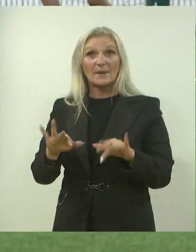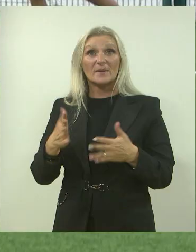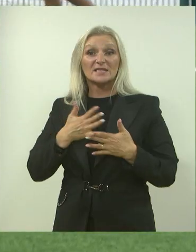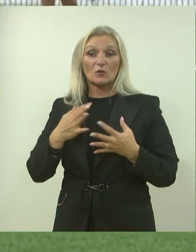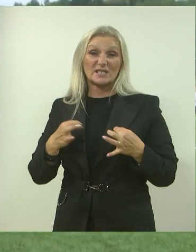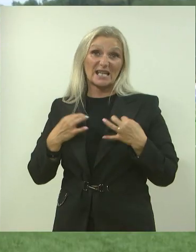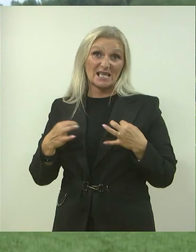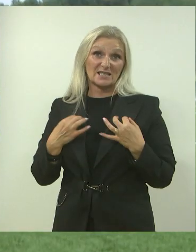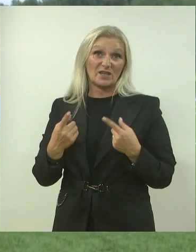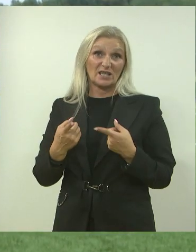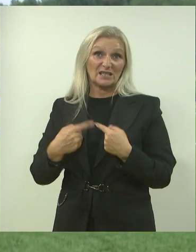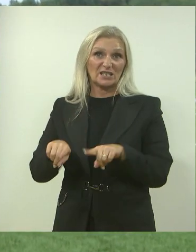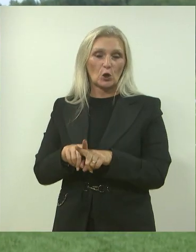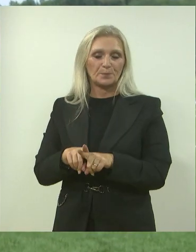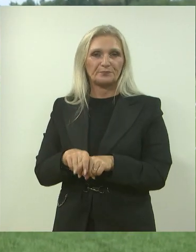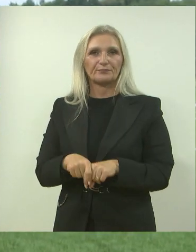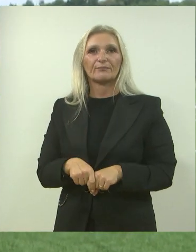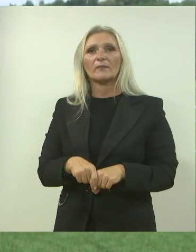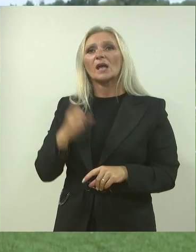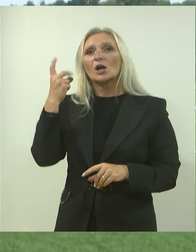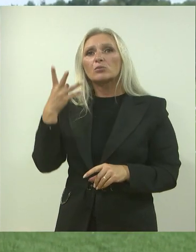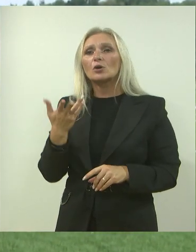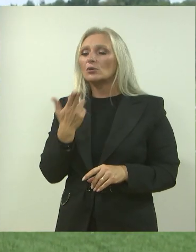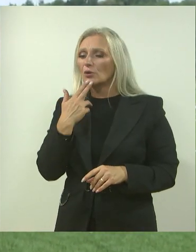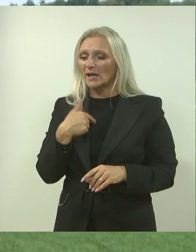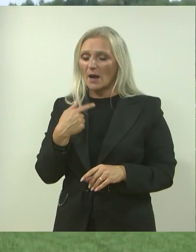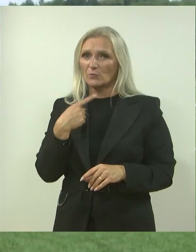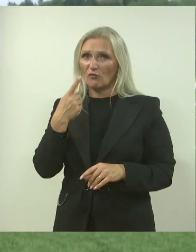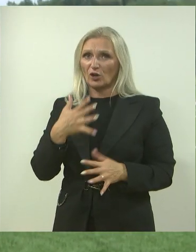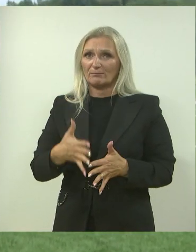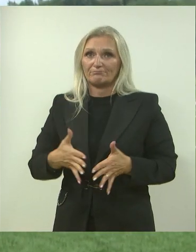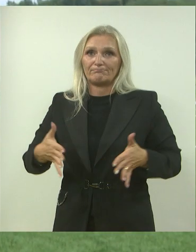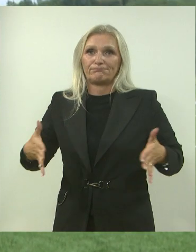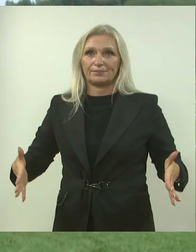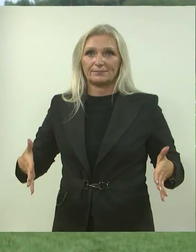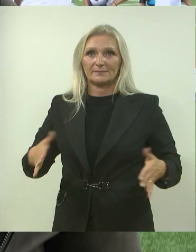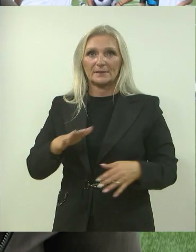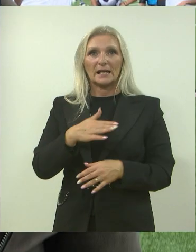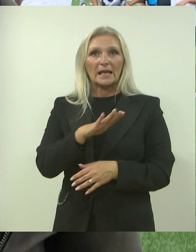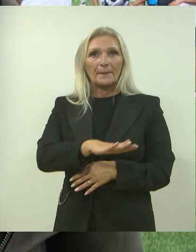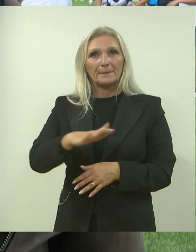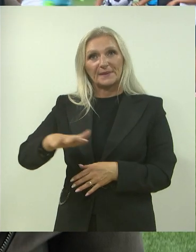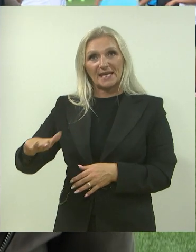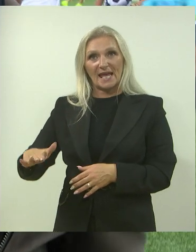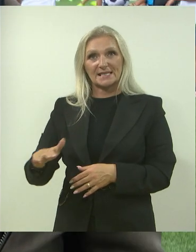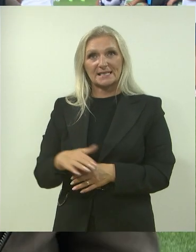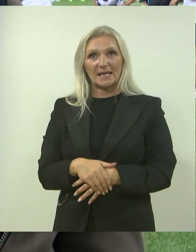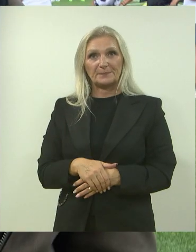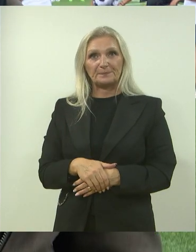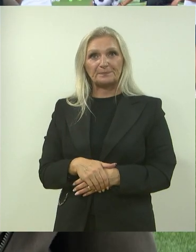zdravstvenu komponentu. S obzirom na brojke koje nam govore o pretjelosti već naših mališana u